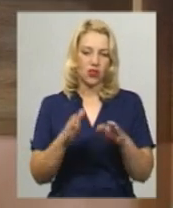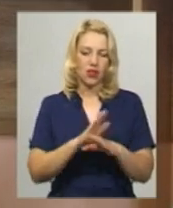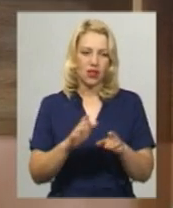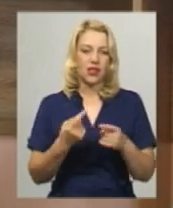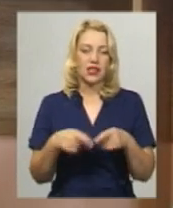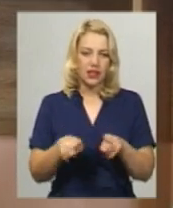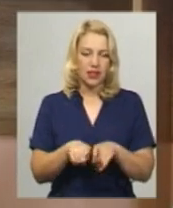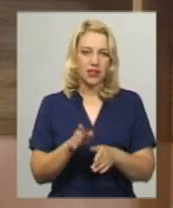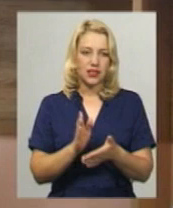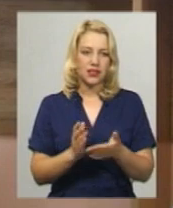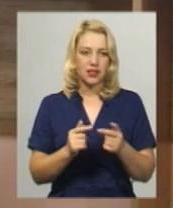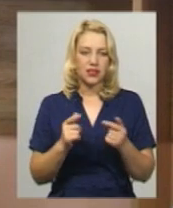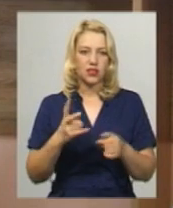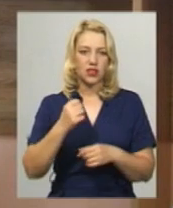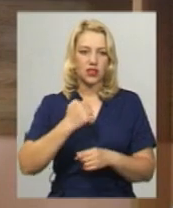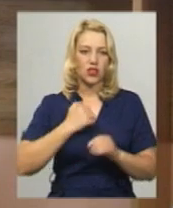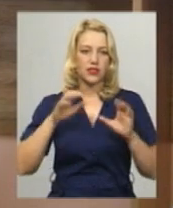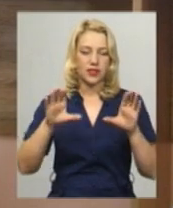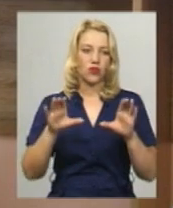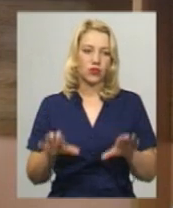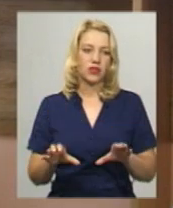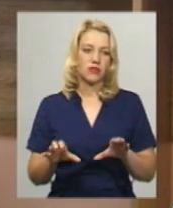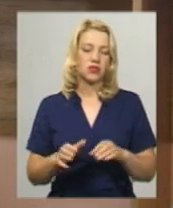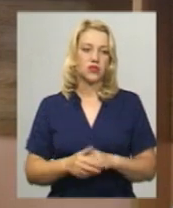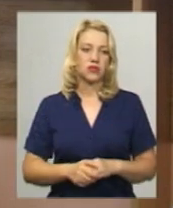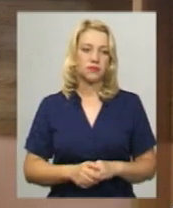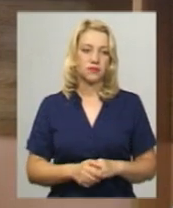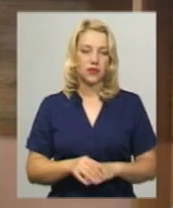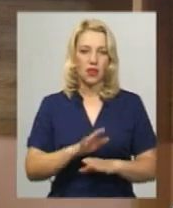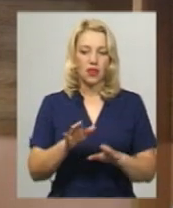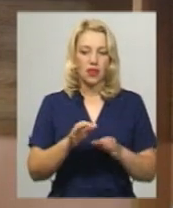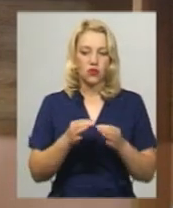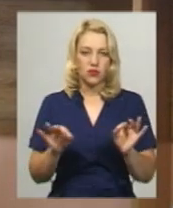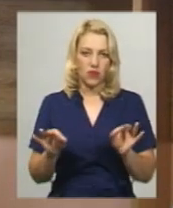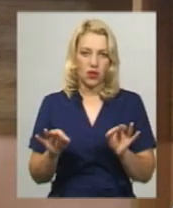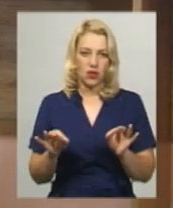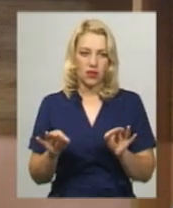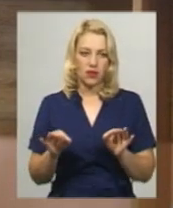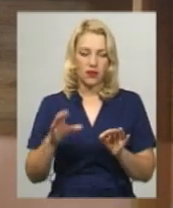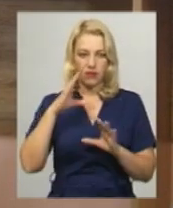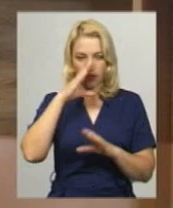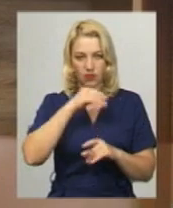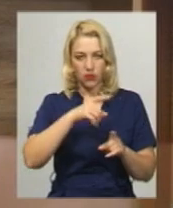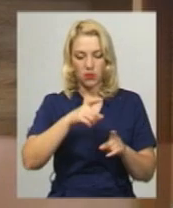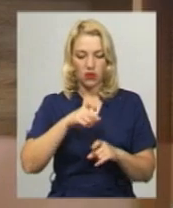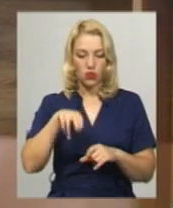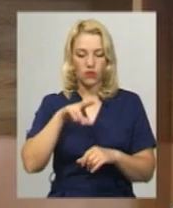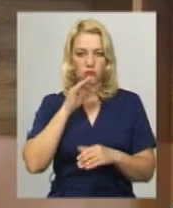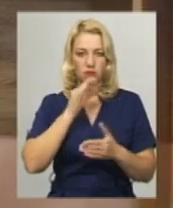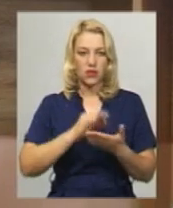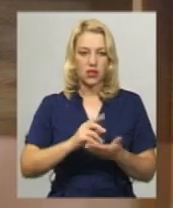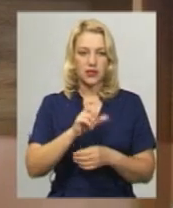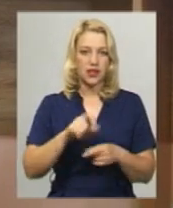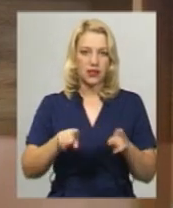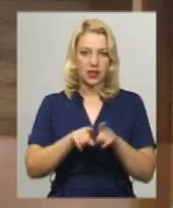такі речі і, на жаль, законодавство не дозволяє ефективно притягувати до відповідальності за